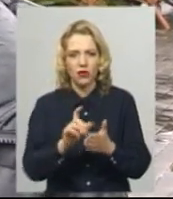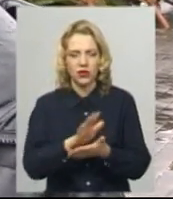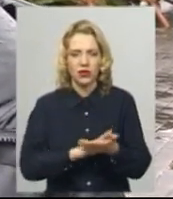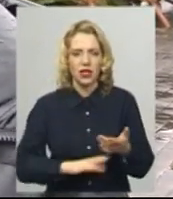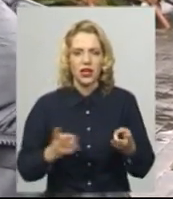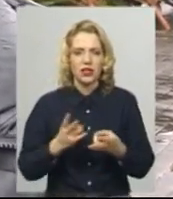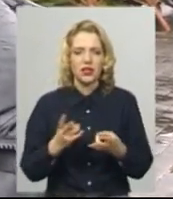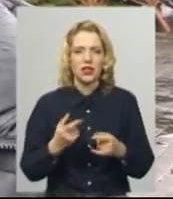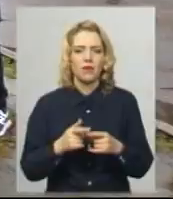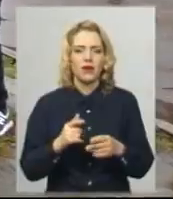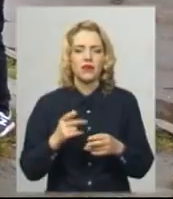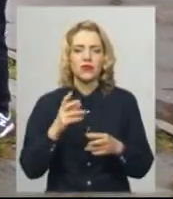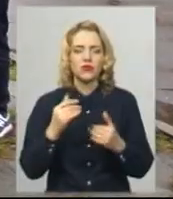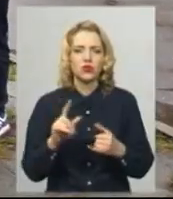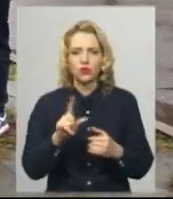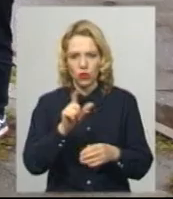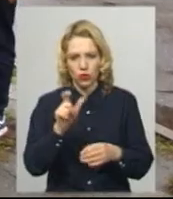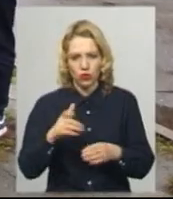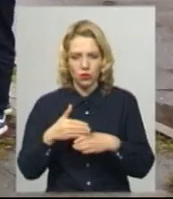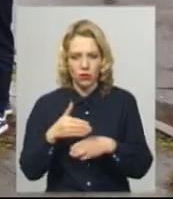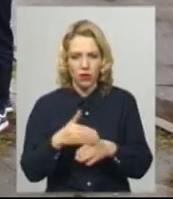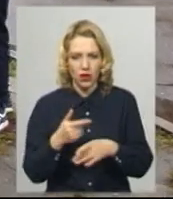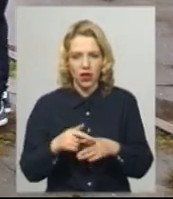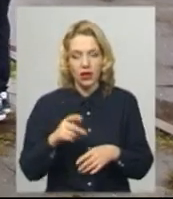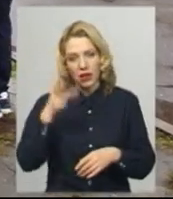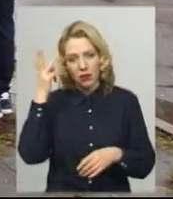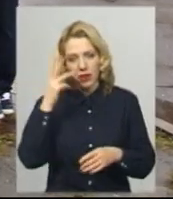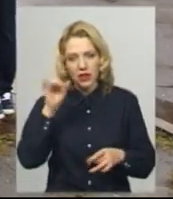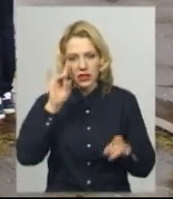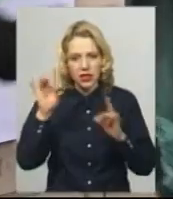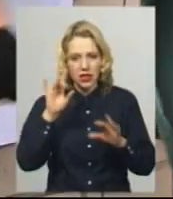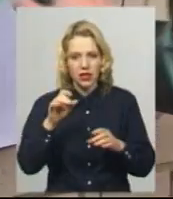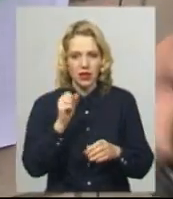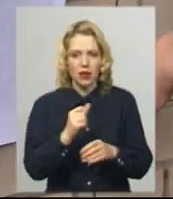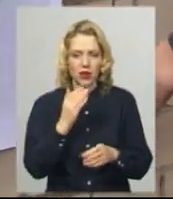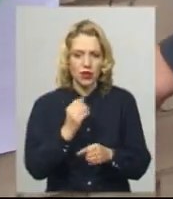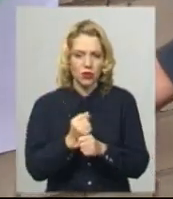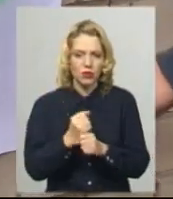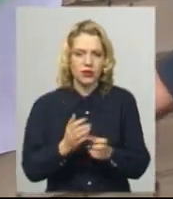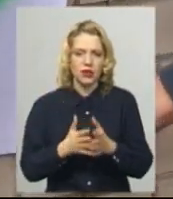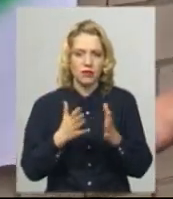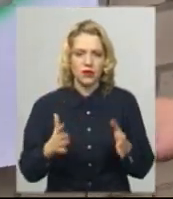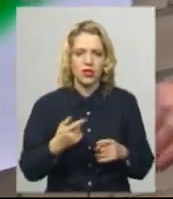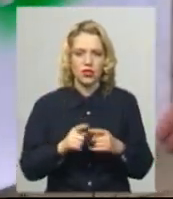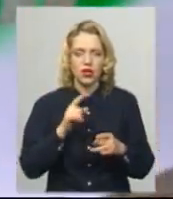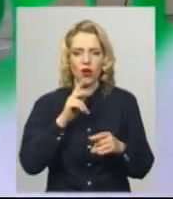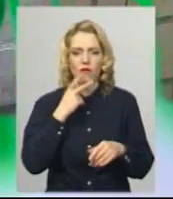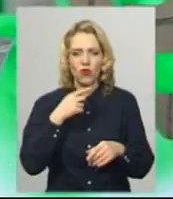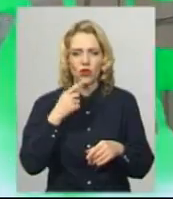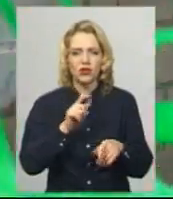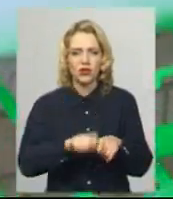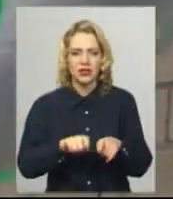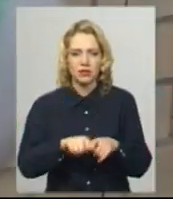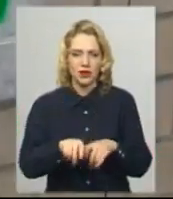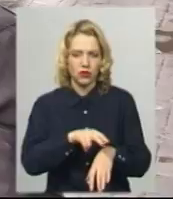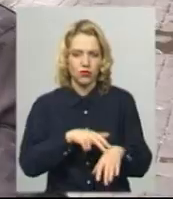жителів міста, щоб це не було даремно. У Хмельницькому вуличної реклами з кожного року стає більше, діється інспектор сектору моніторної Хмельницької відділки поліції